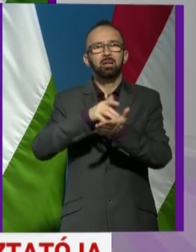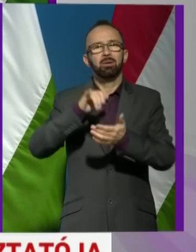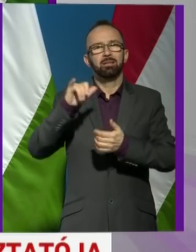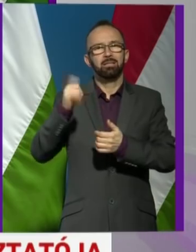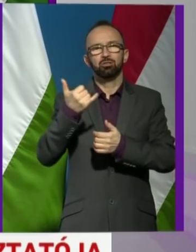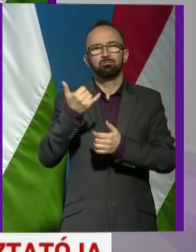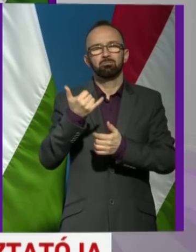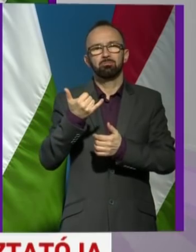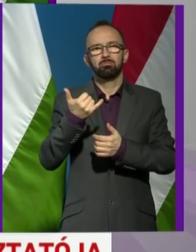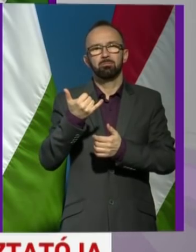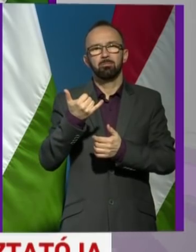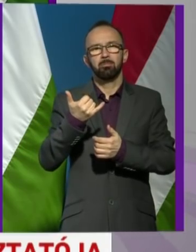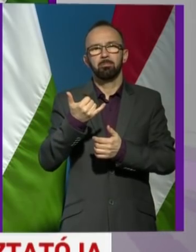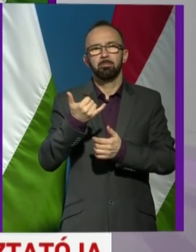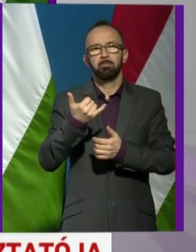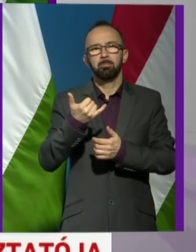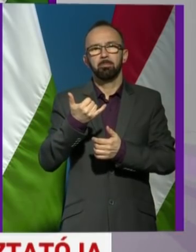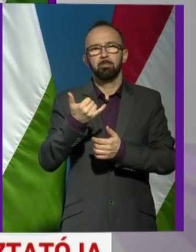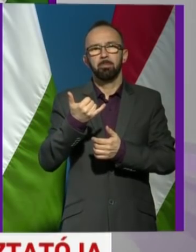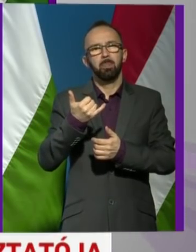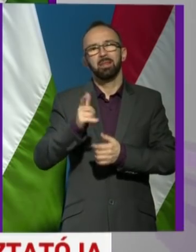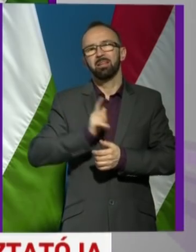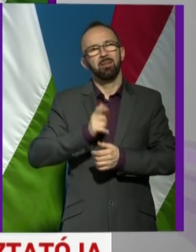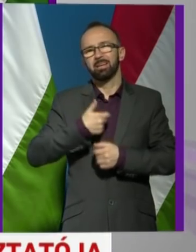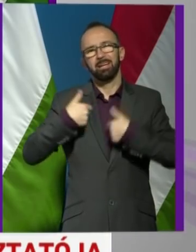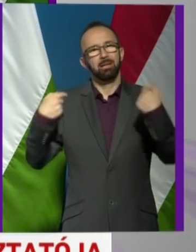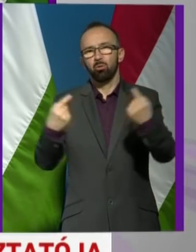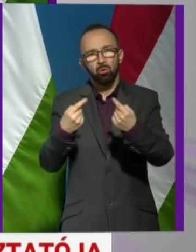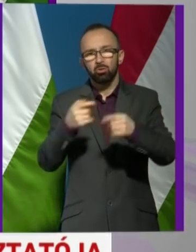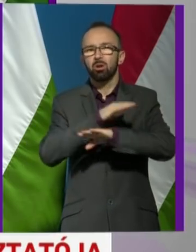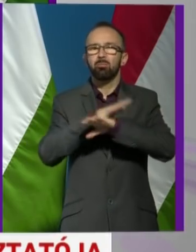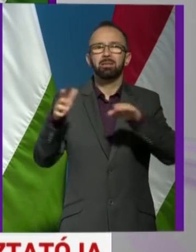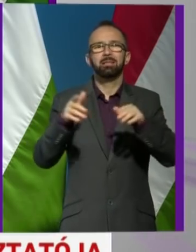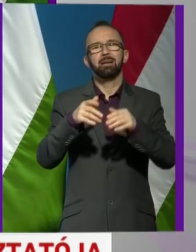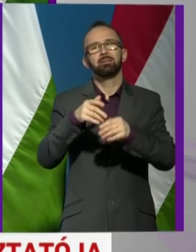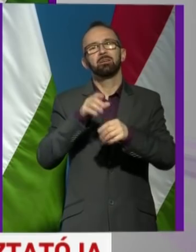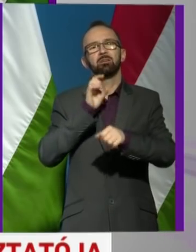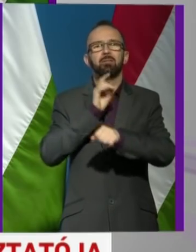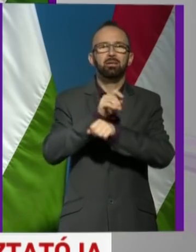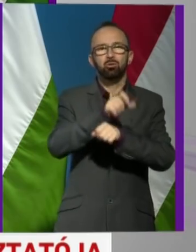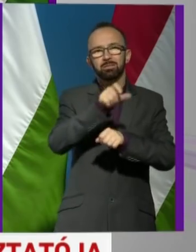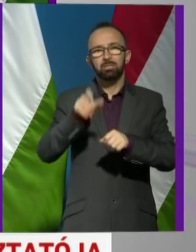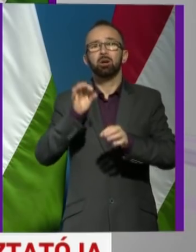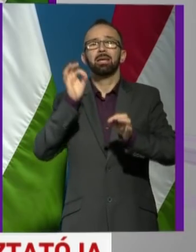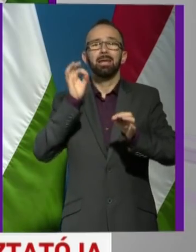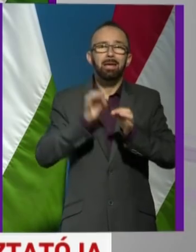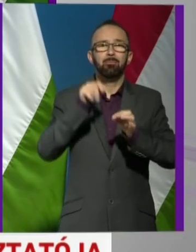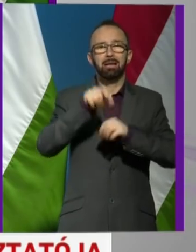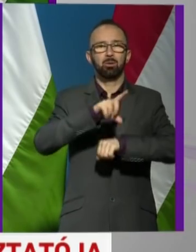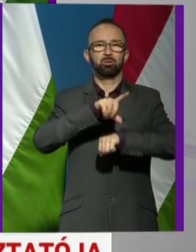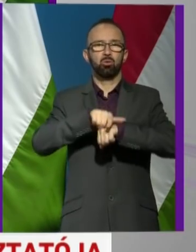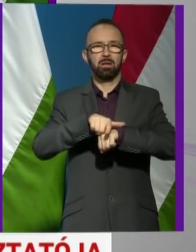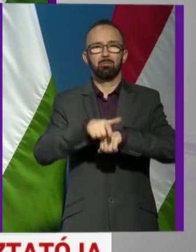és ezt ne is várják el tőlünk, hogy minden infektológián, akik éppen ebben az